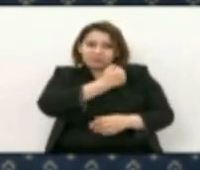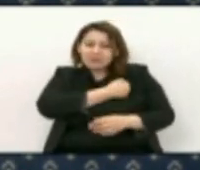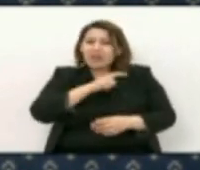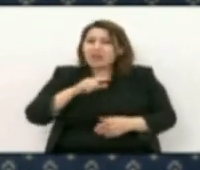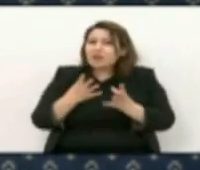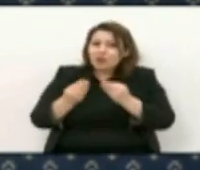الإجراءات الوقائية والرقائية